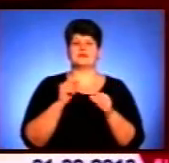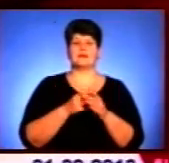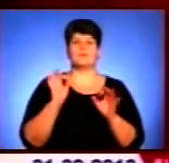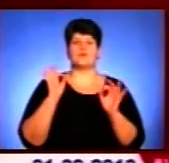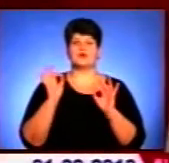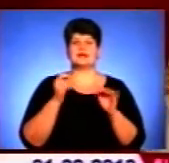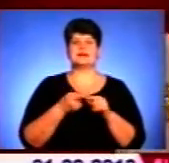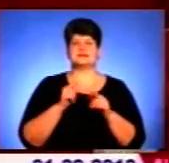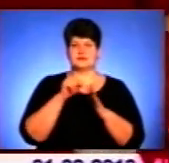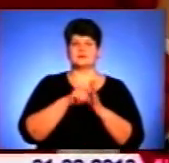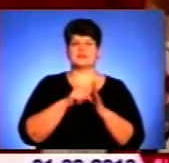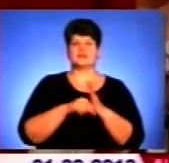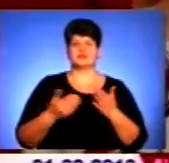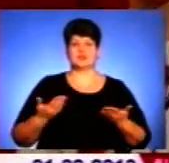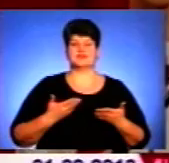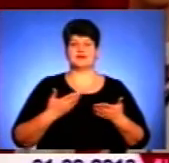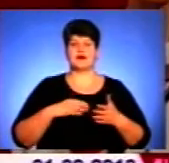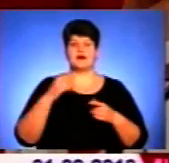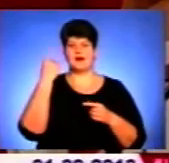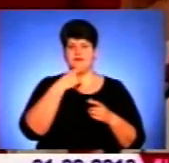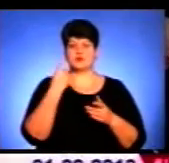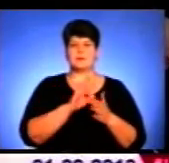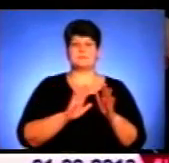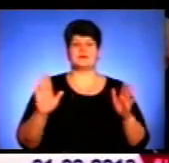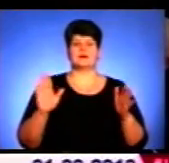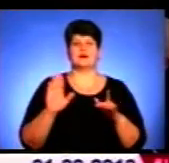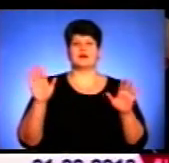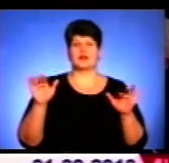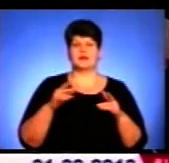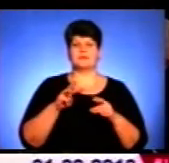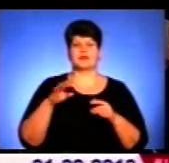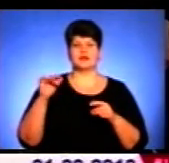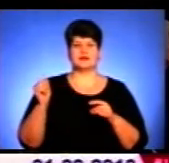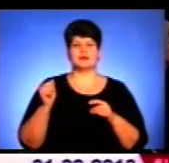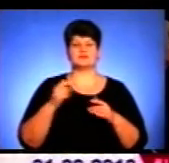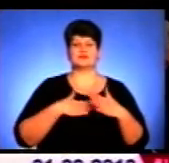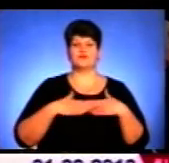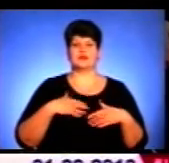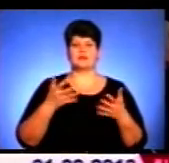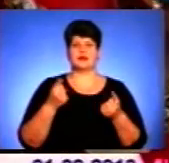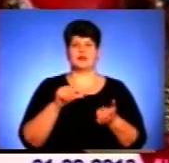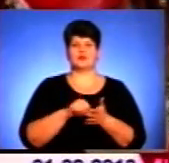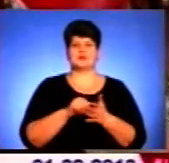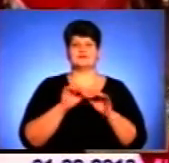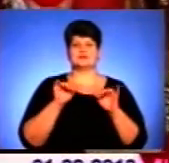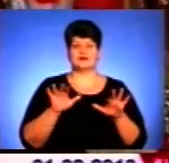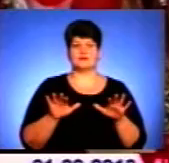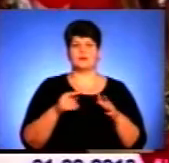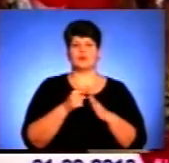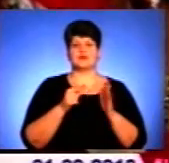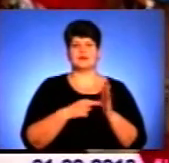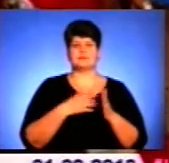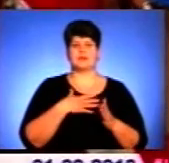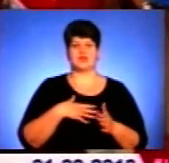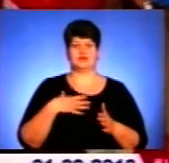життя для учасників фестивалю конкурсу авторської пісні та поезії «На крилах мрії». Школярі з задоволенням брали участь у заході та поділилися переживаннями.